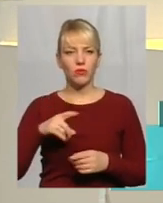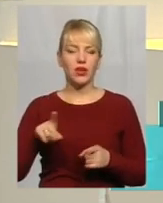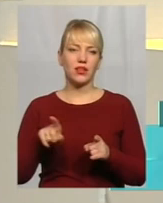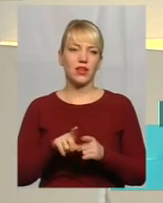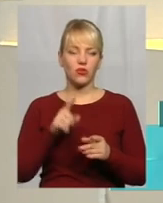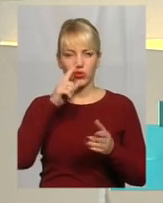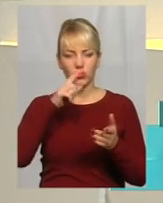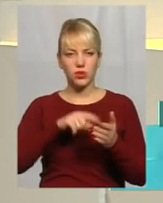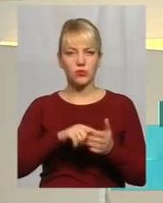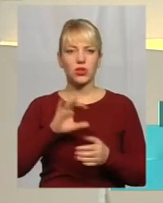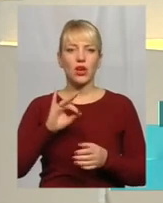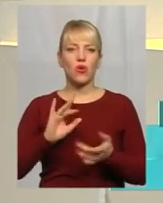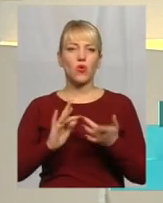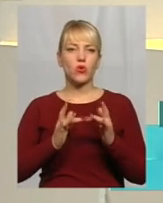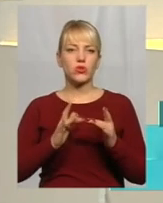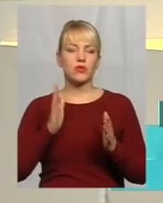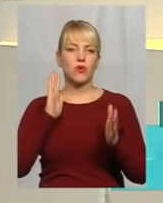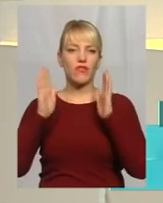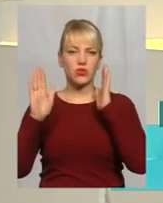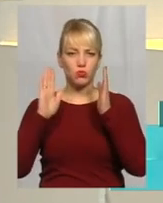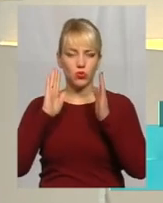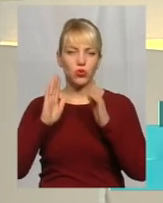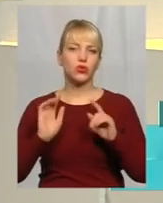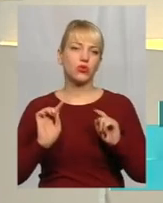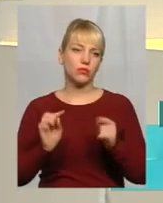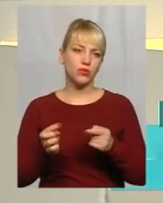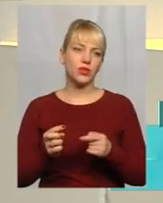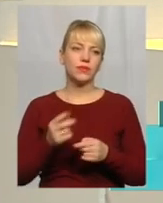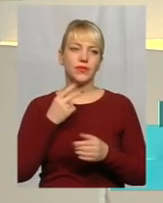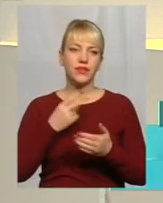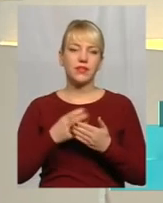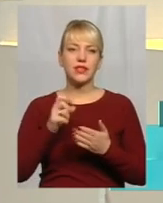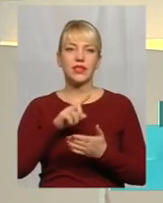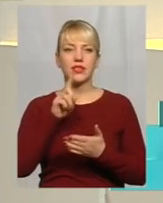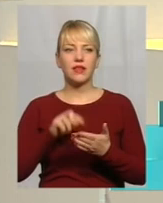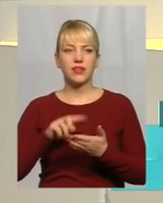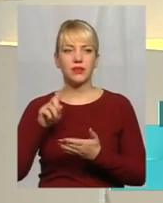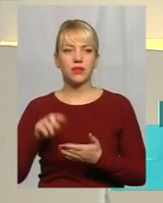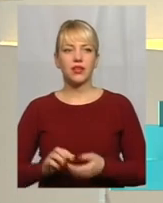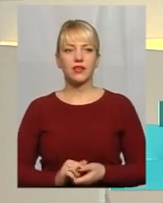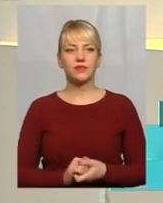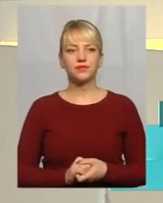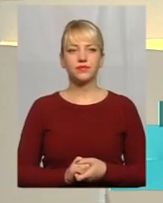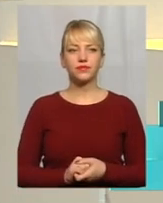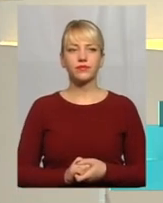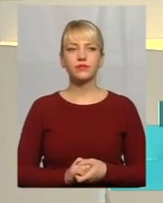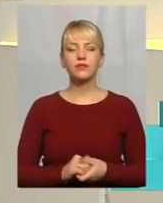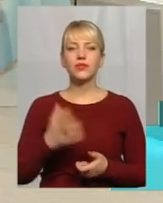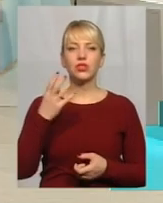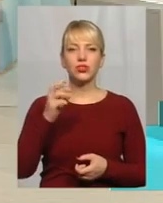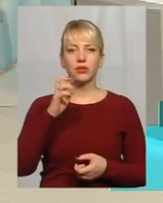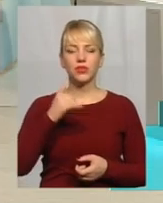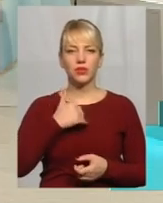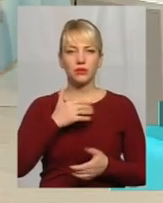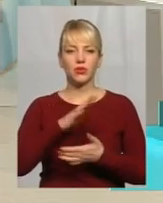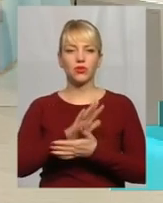у соцмережах Facebook Тому дивіться нас і задавайте питання А хотіли б продовжити